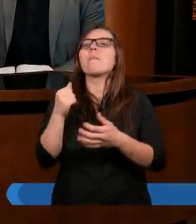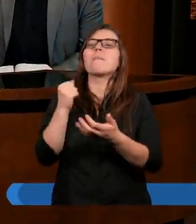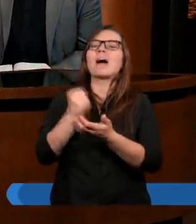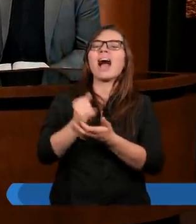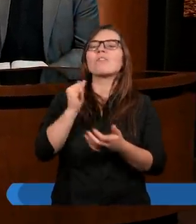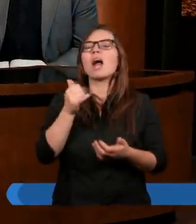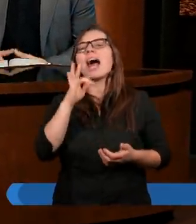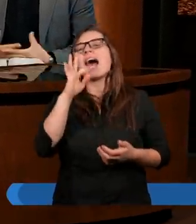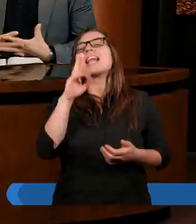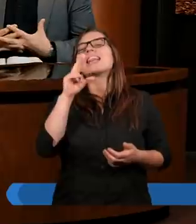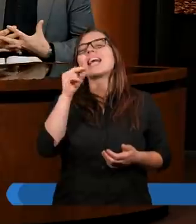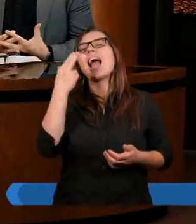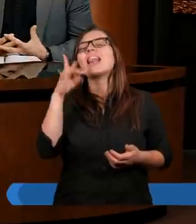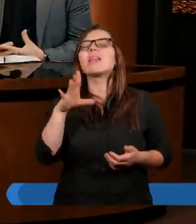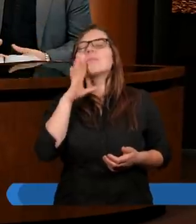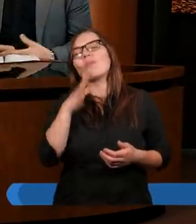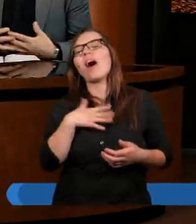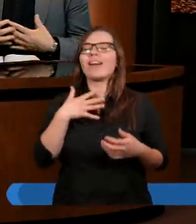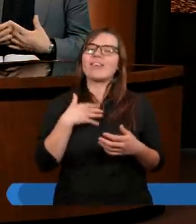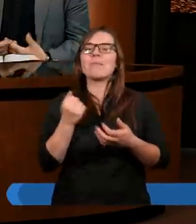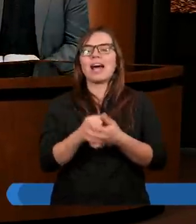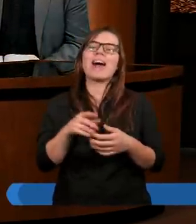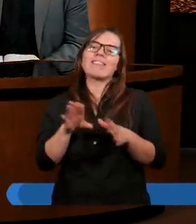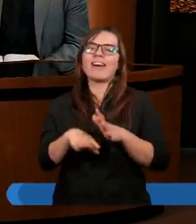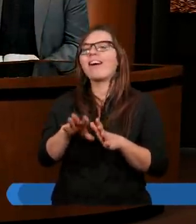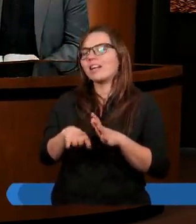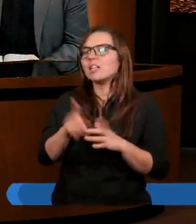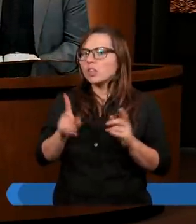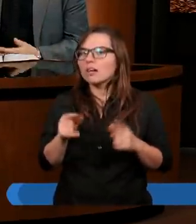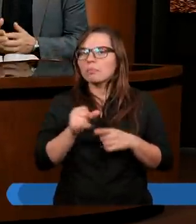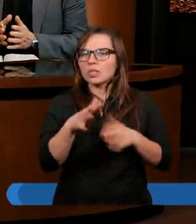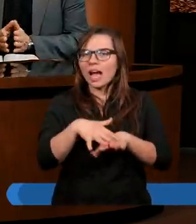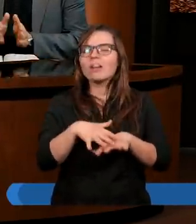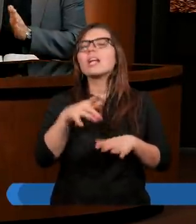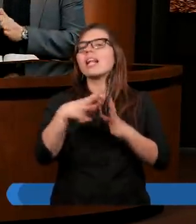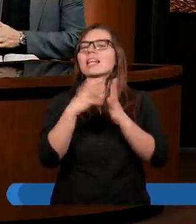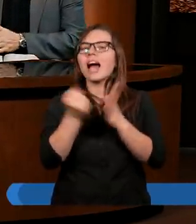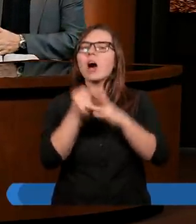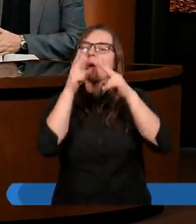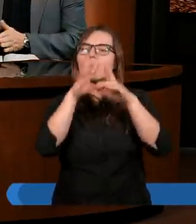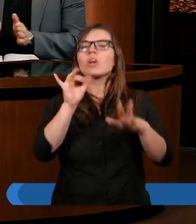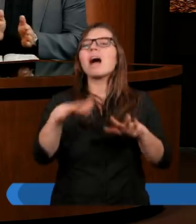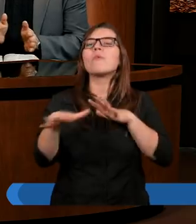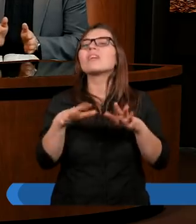pręgierz. Tak więc zakon pokazuje właściwie, kiedy ja postępuję źle, a kiedy dobrze.